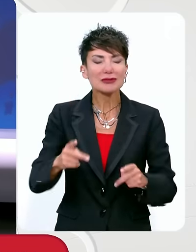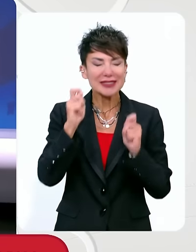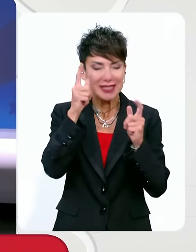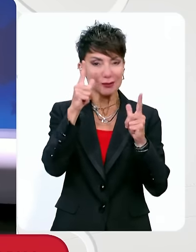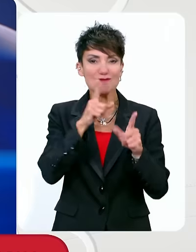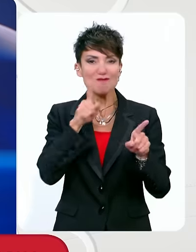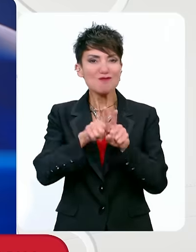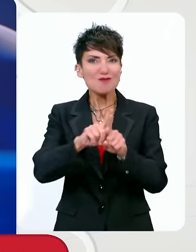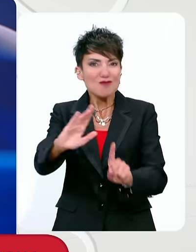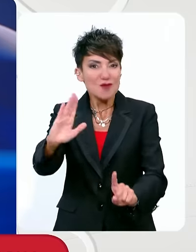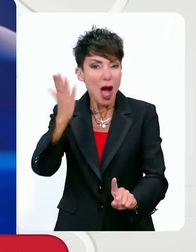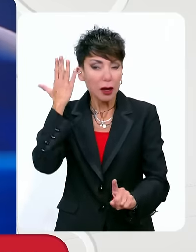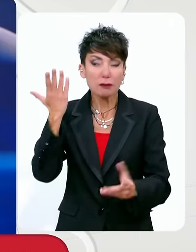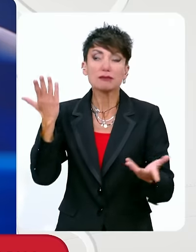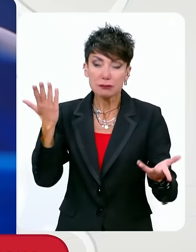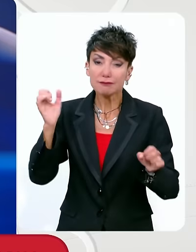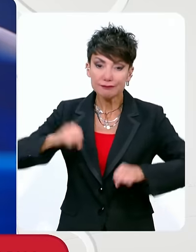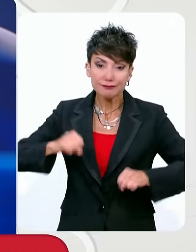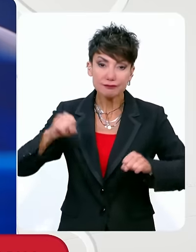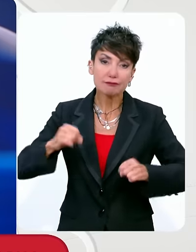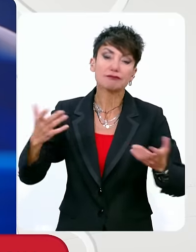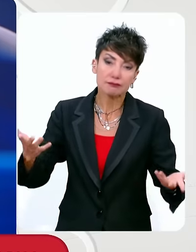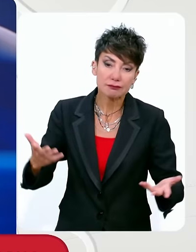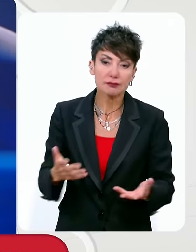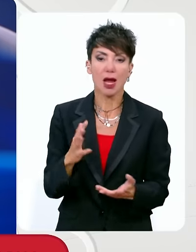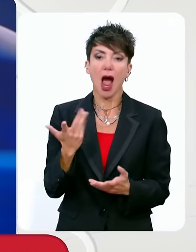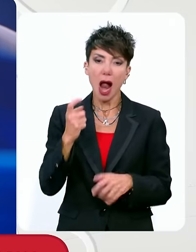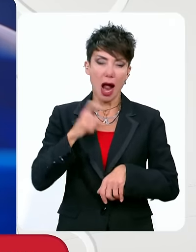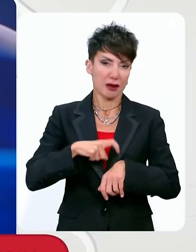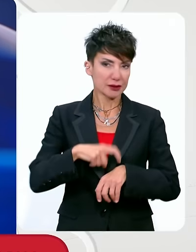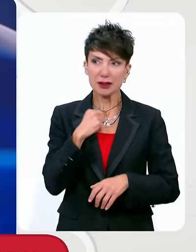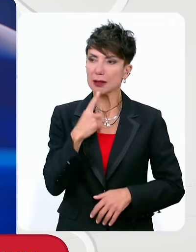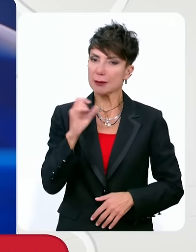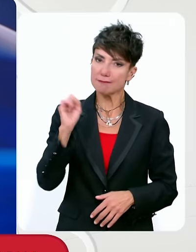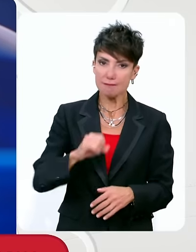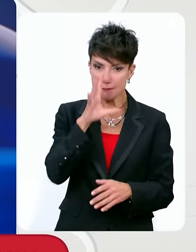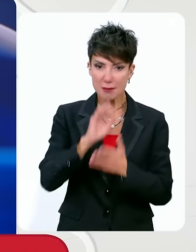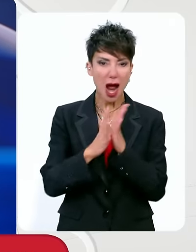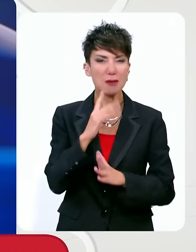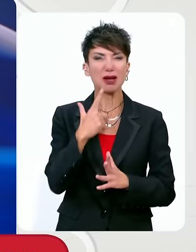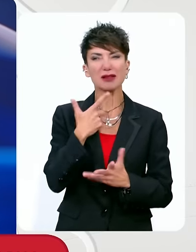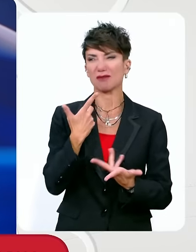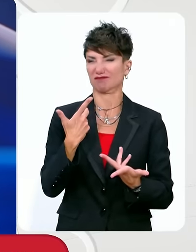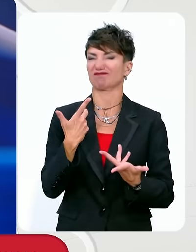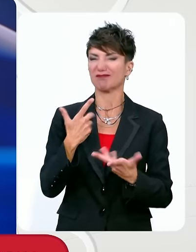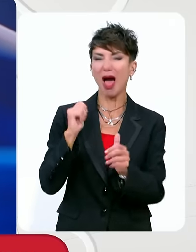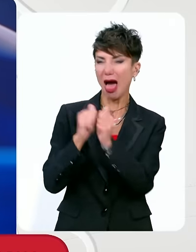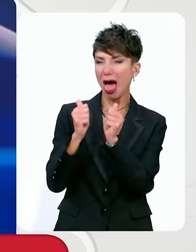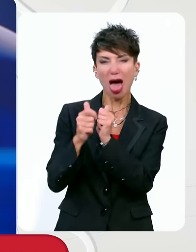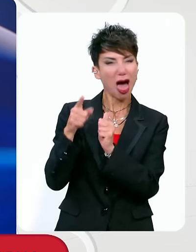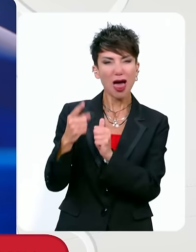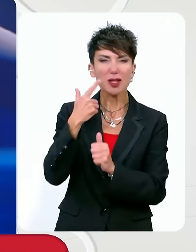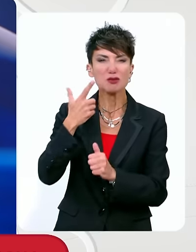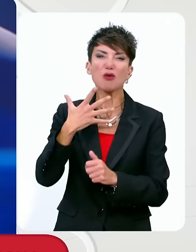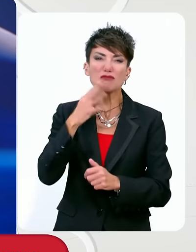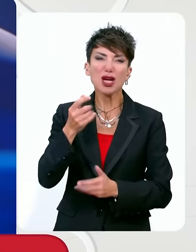δεν είχαμε και την εμπορευματοποίηση του αθλητισμού μέσα σε όλα αυτά και ενισχυόταν περισσότερο από το κράτος, από